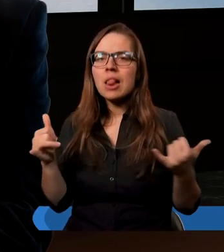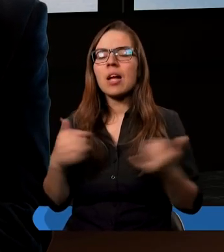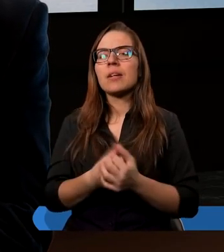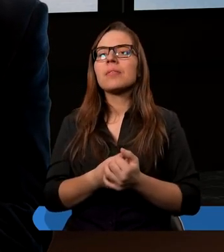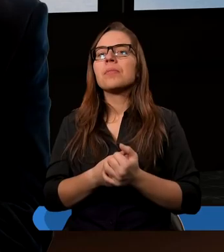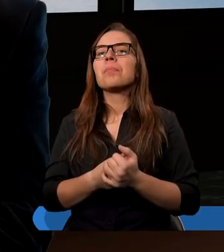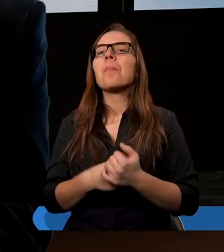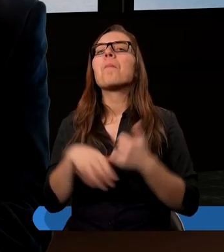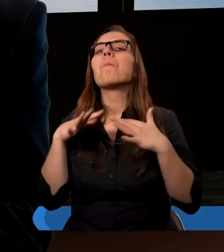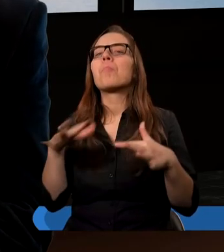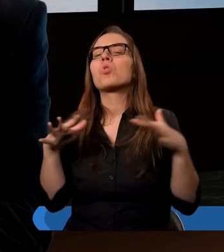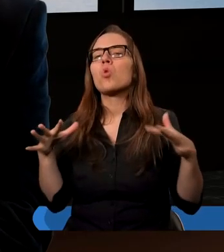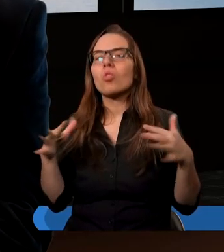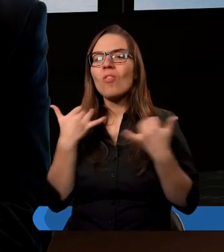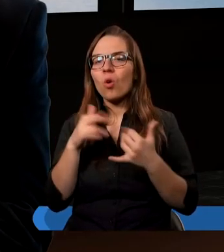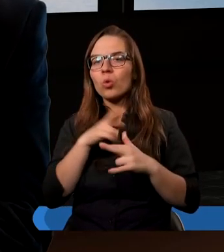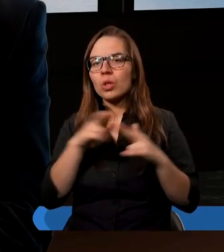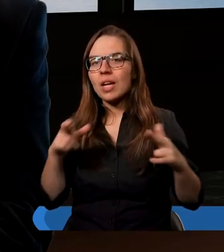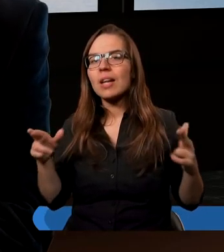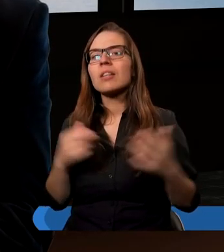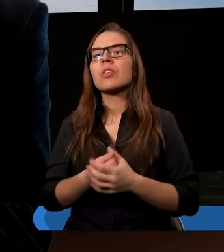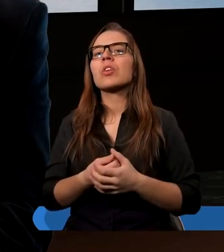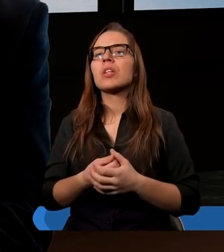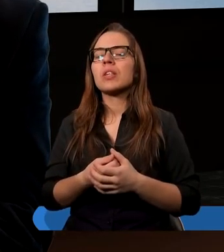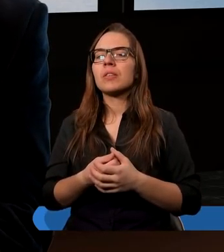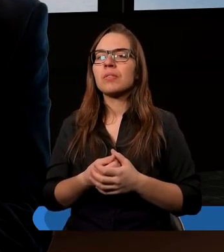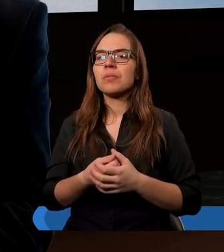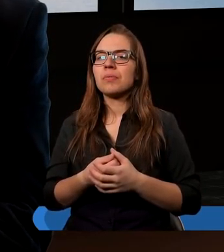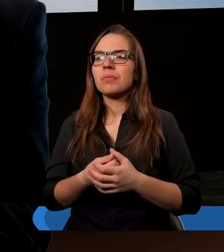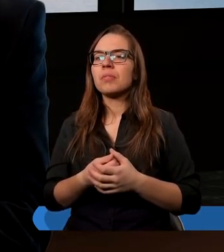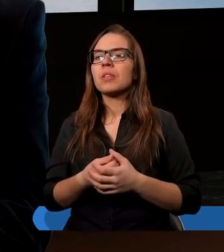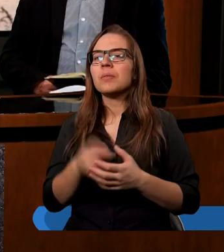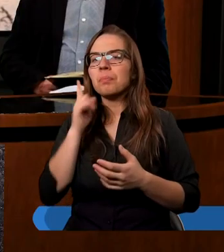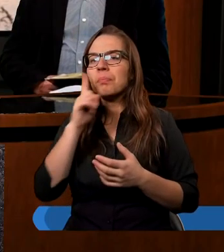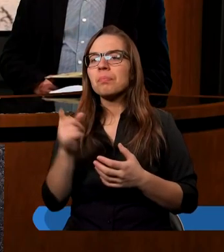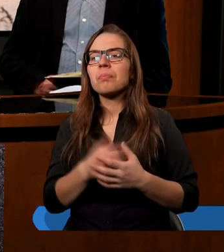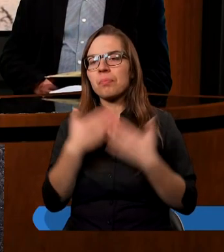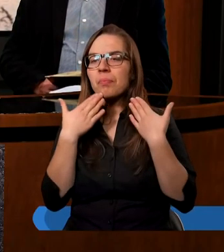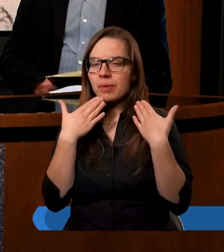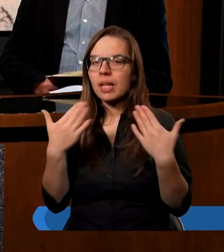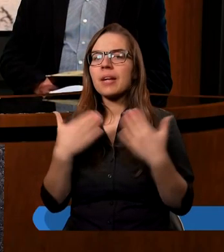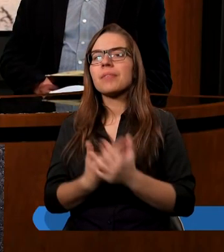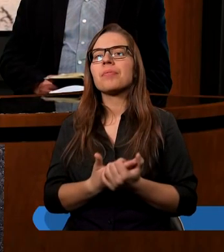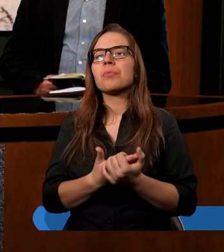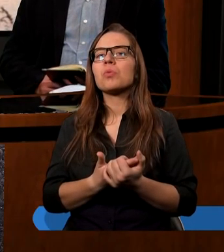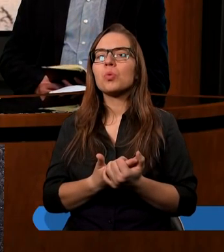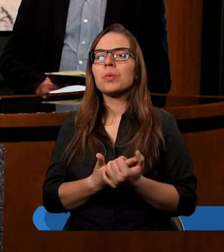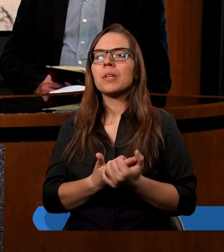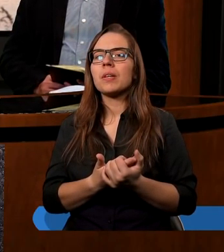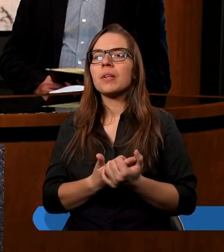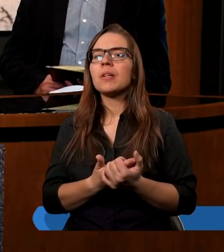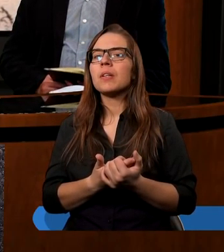mnóstwo synonimów przewrotnych kradzieży, prawda? Tak, dziękuję. Naprawdę